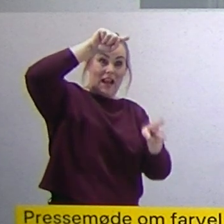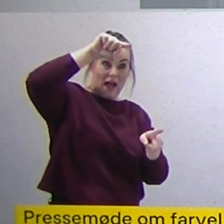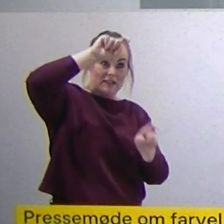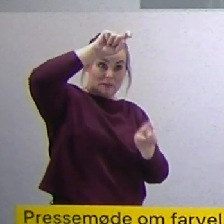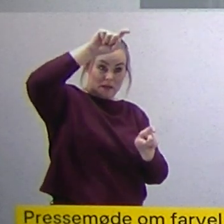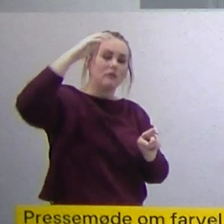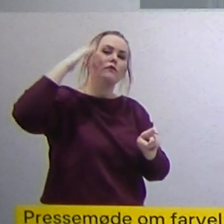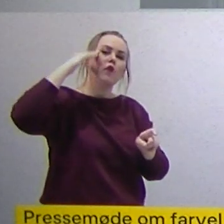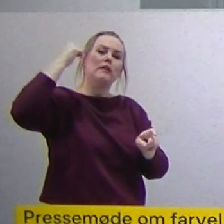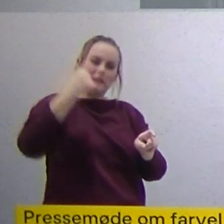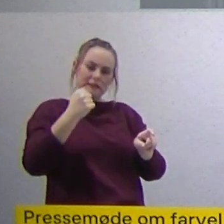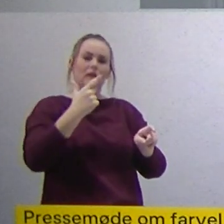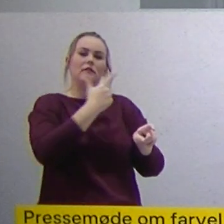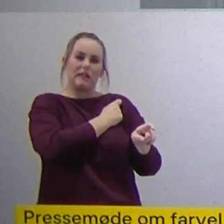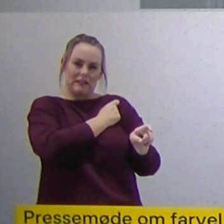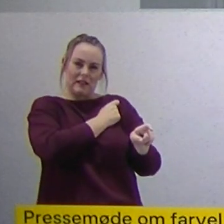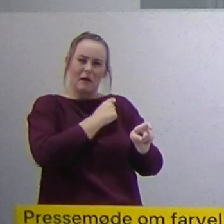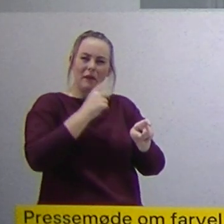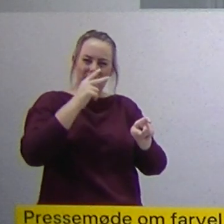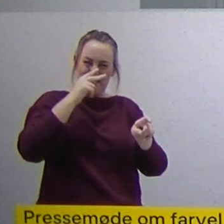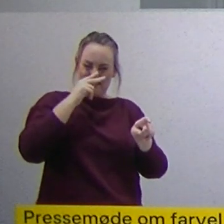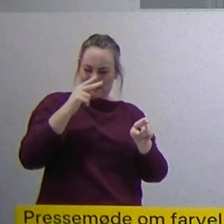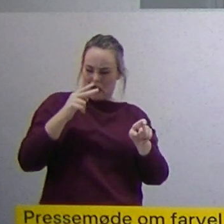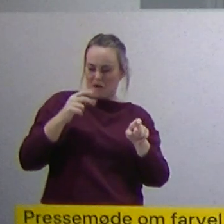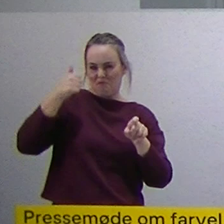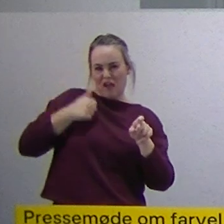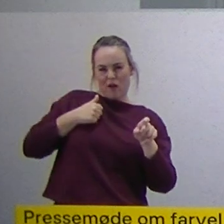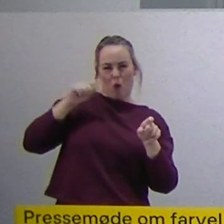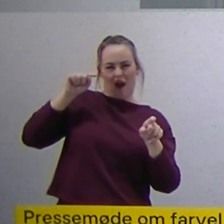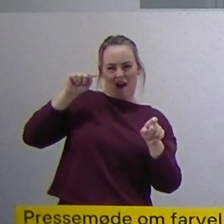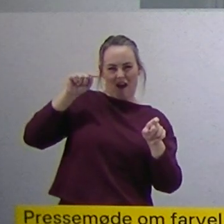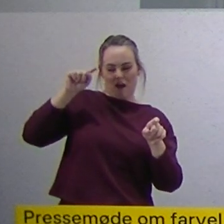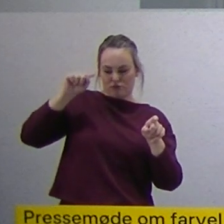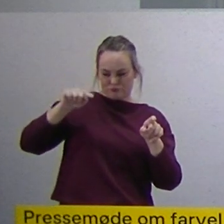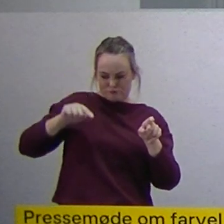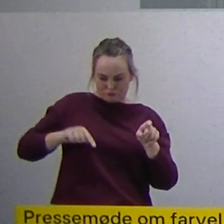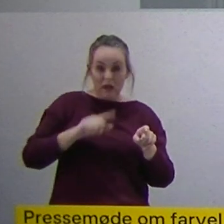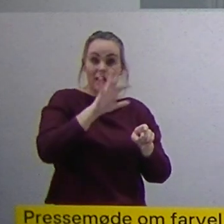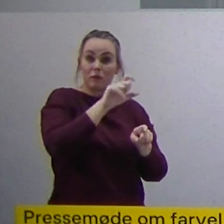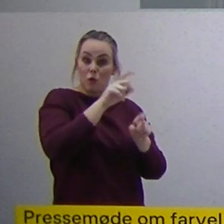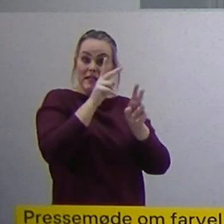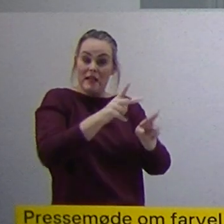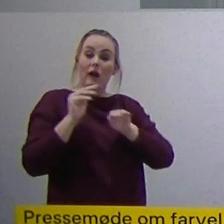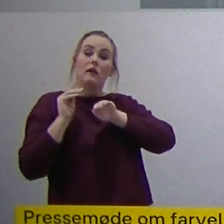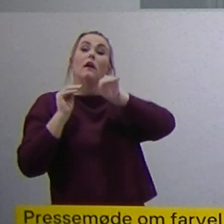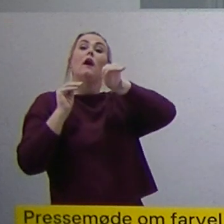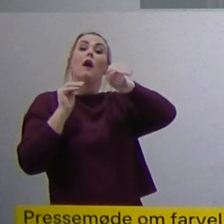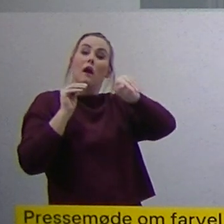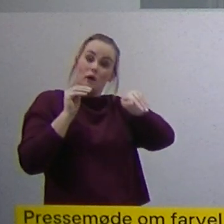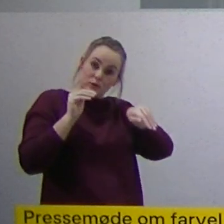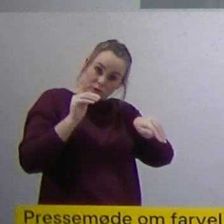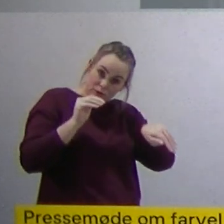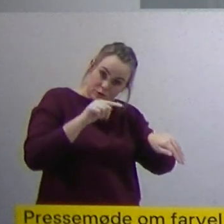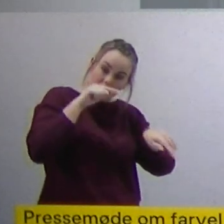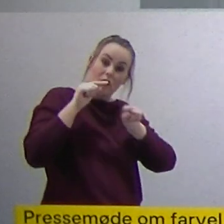vaccinerne. Men man kan sige, det fald, vi har set siden midten af januar i antallet af intensivindlagte, det skyldes, at omikron